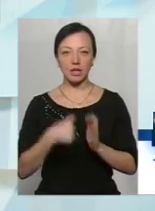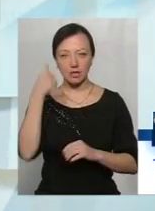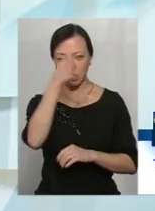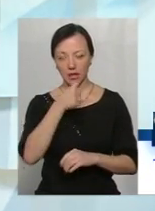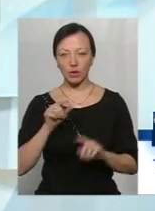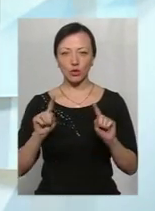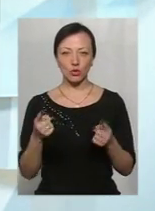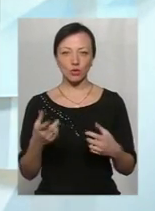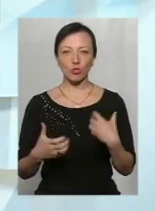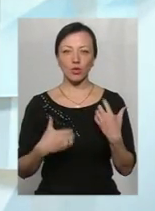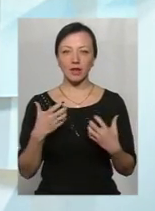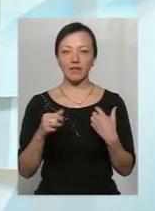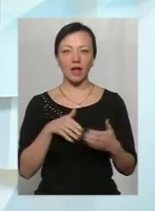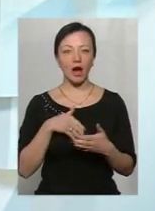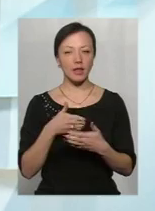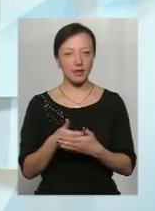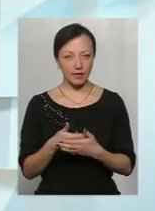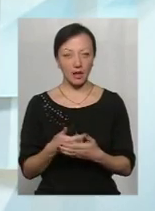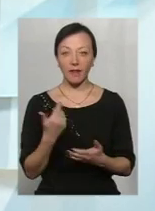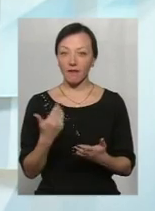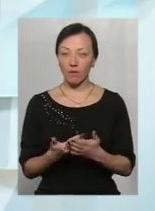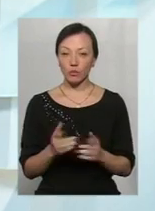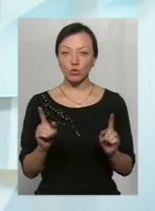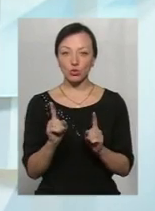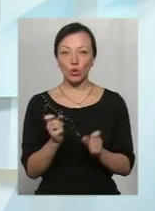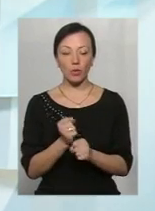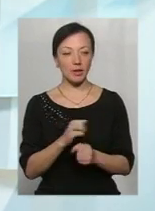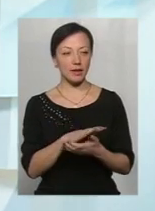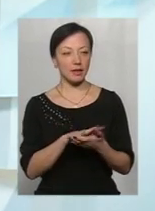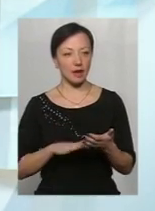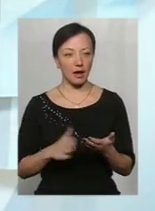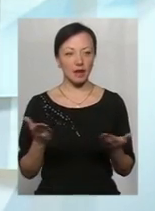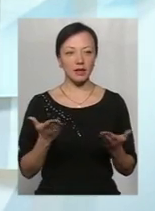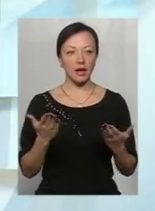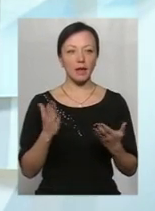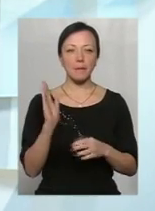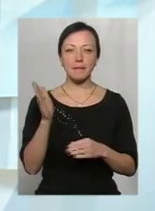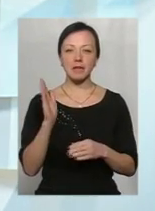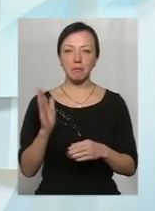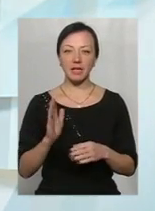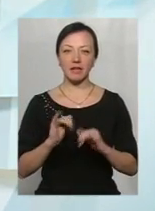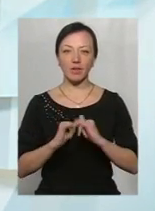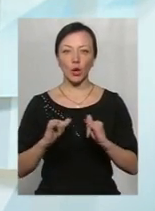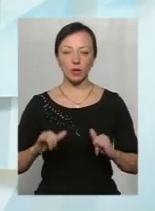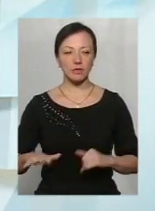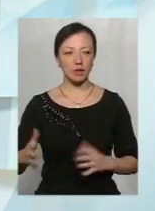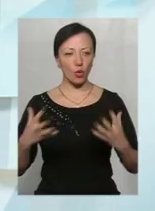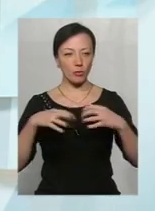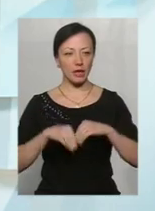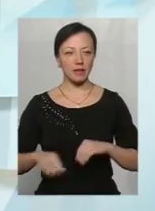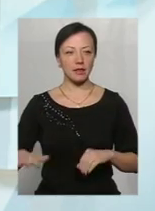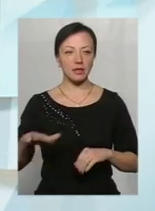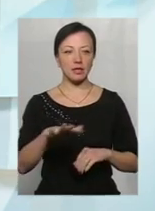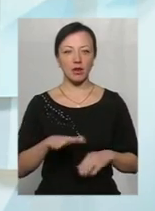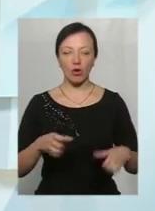був дуже бурхливий і активний. Так ось, що робити далі, які перспективи розвитку об'єднаних територіальних громад,